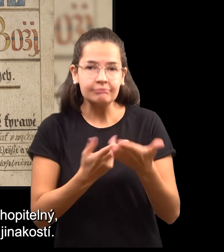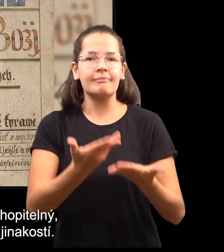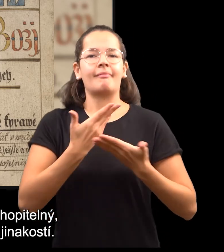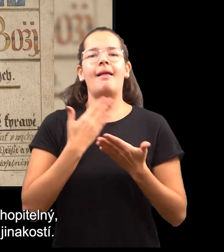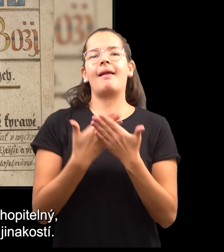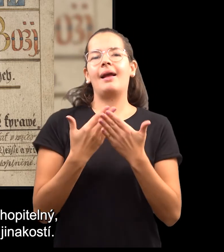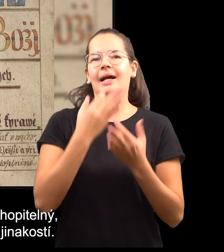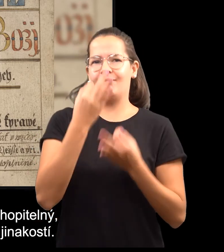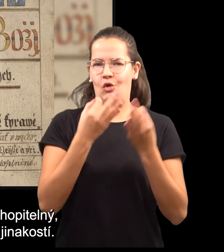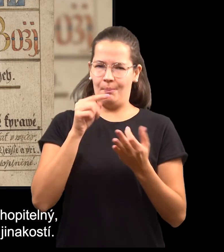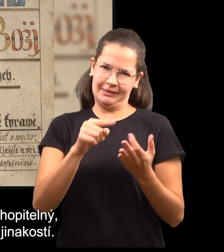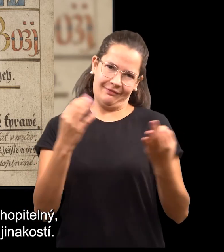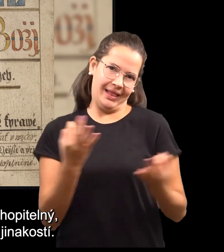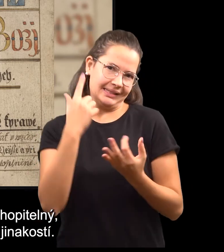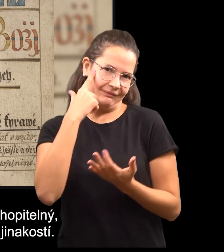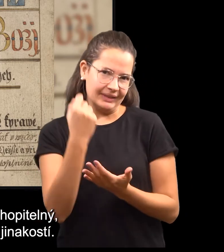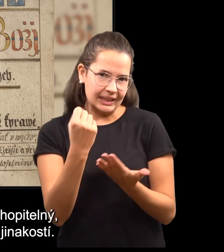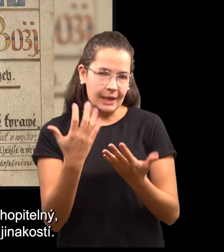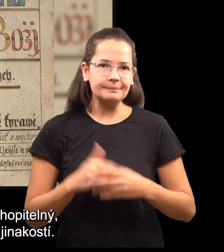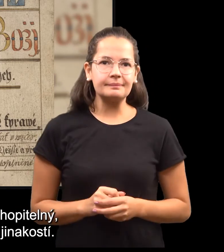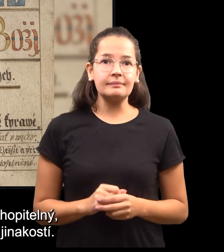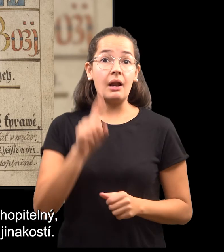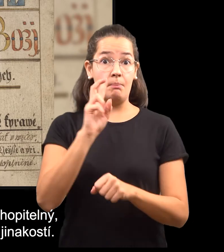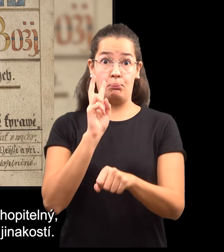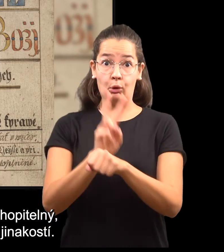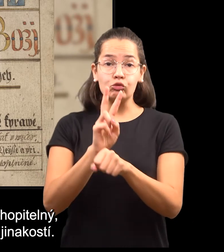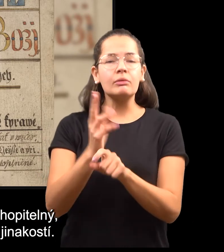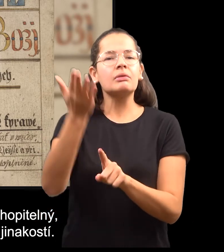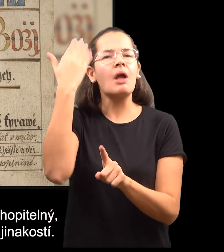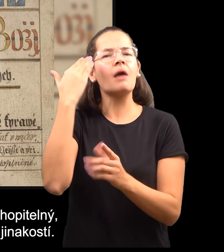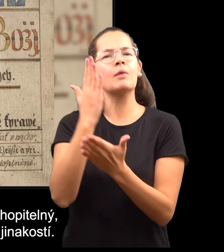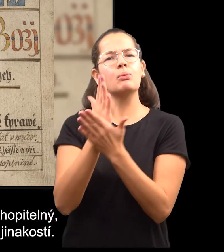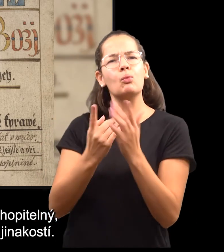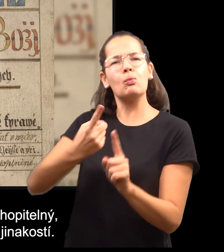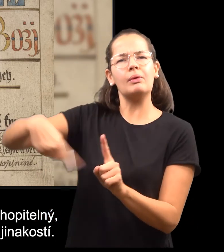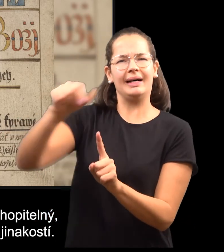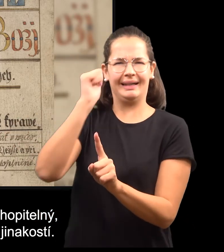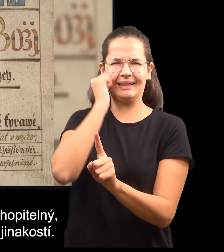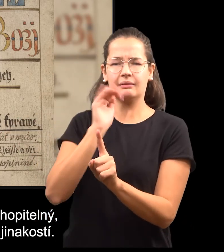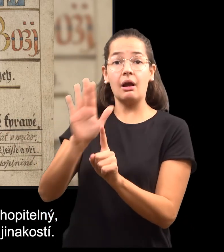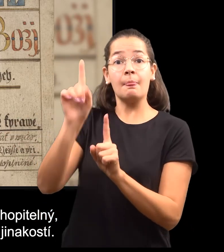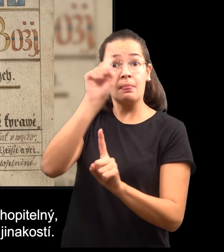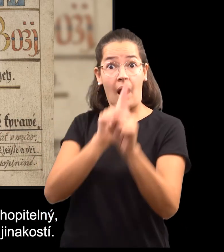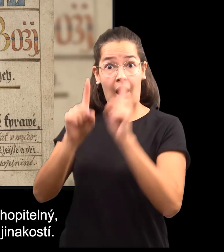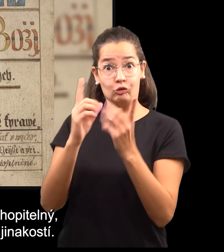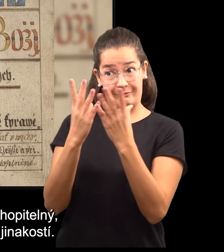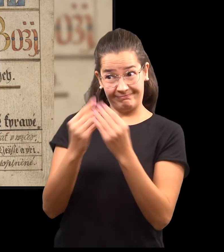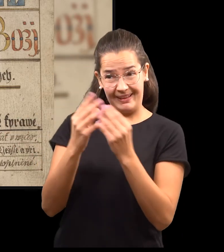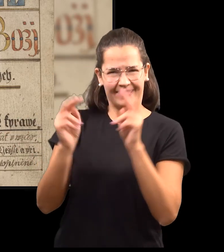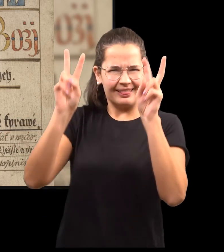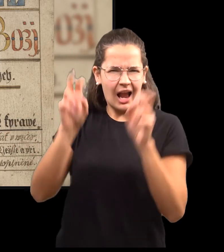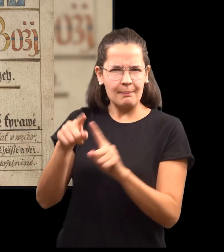Svět lidové víry byl nepochopitelný, tajemný, fascinoval svou jinakostí.